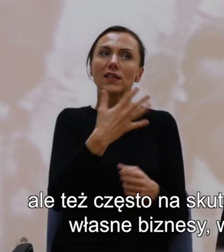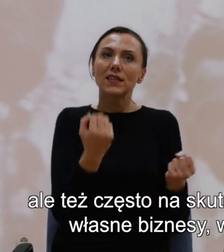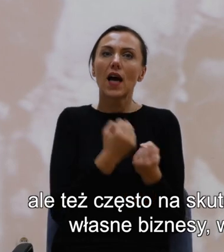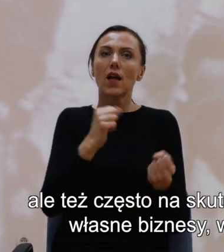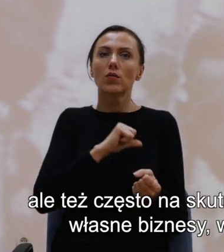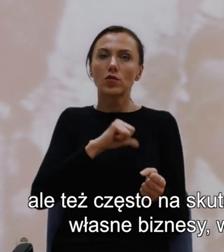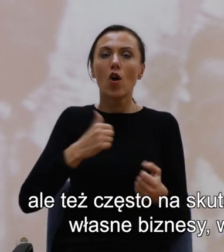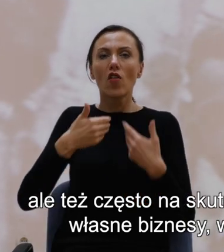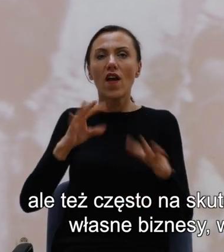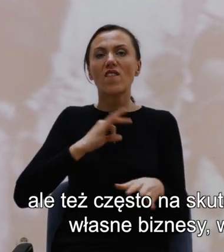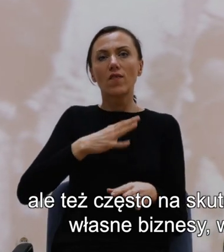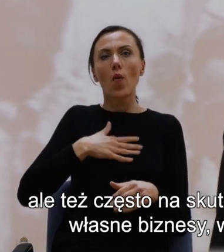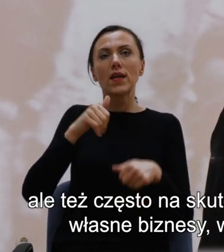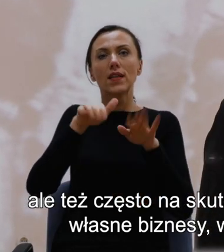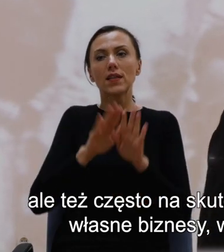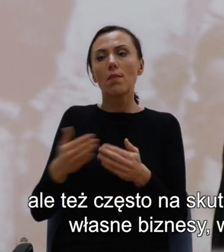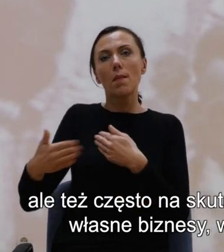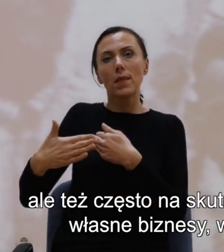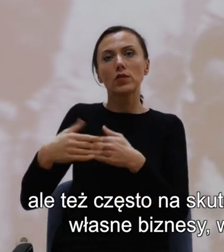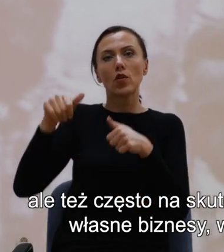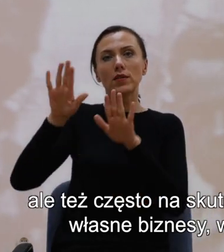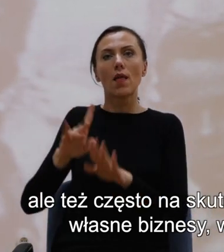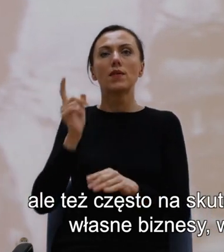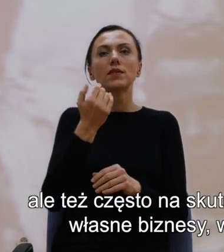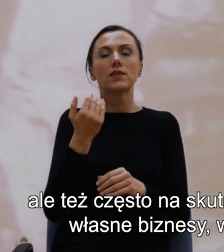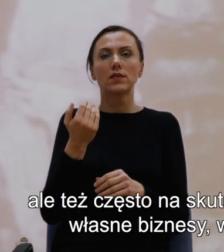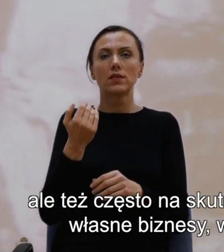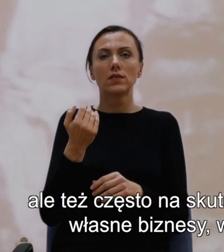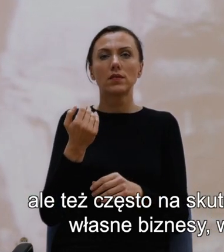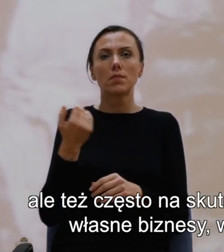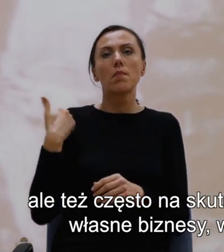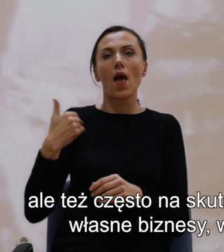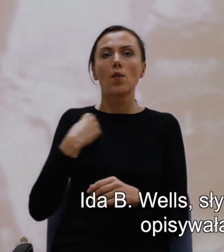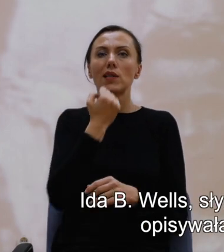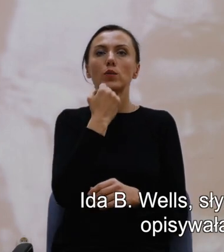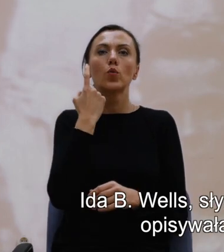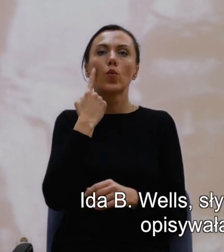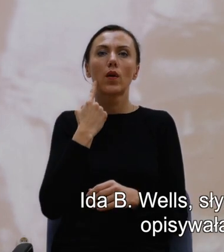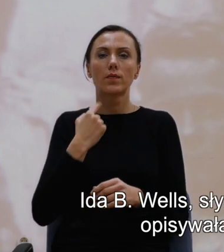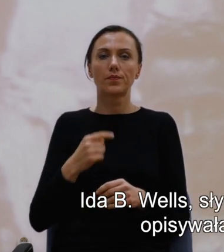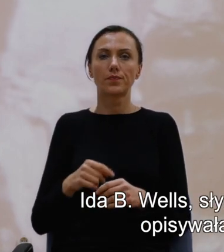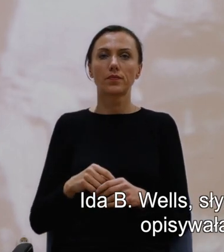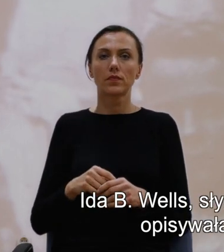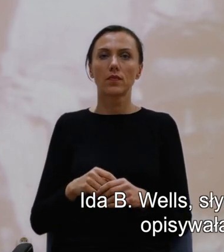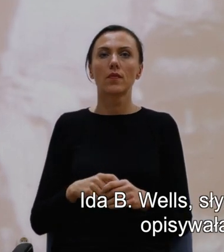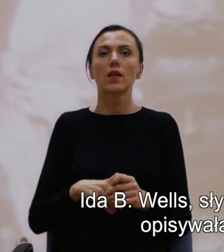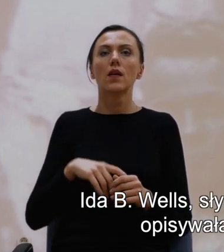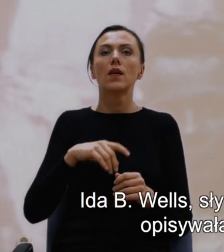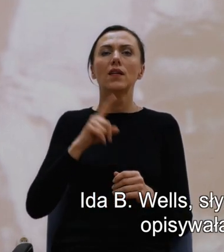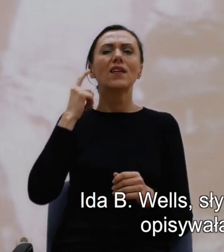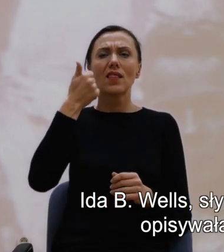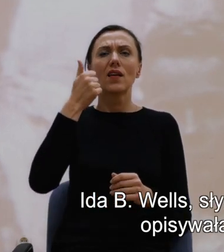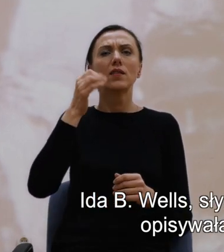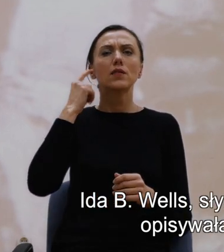własne sklepy w pobliżu sklepów osób białych. Ida B. Wells, słynna